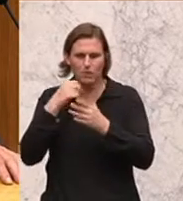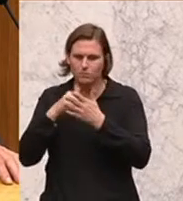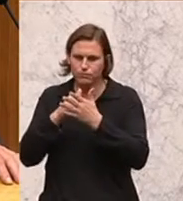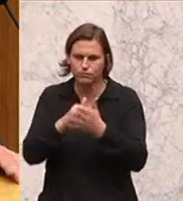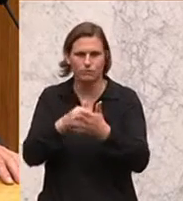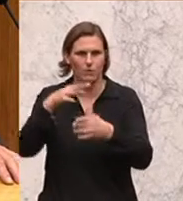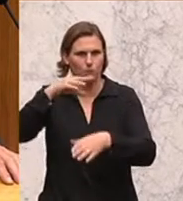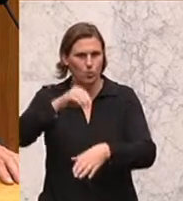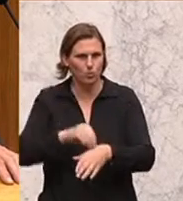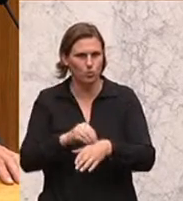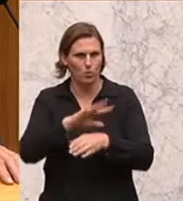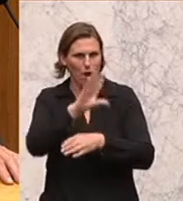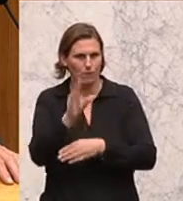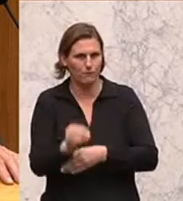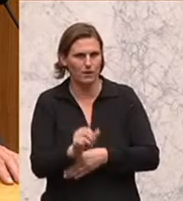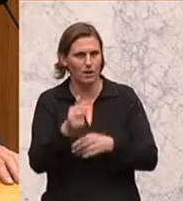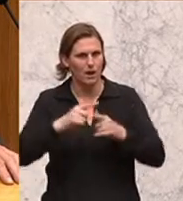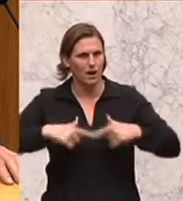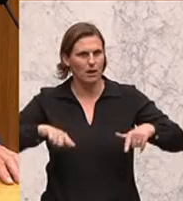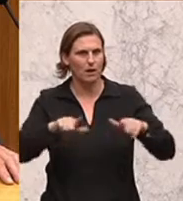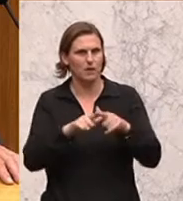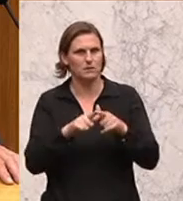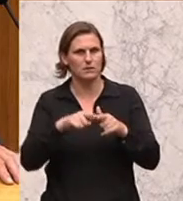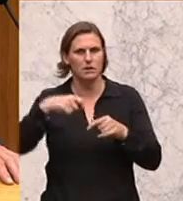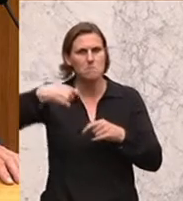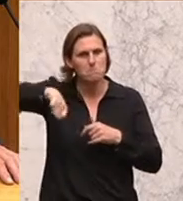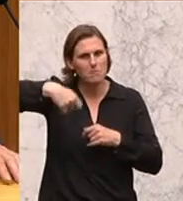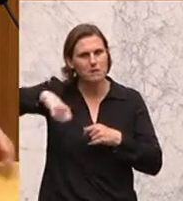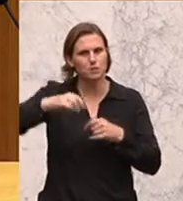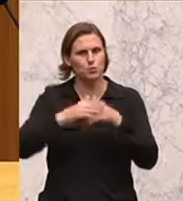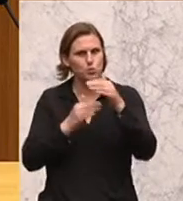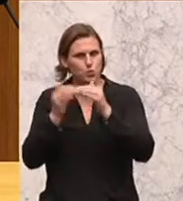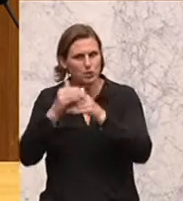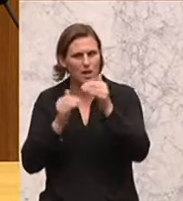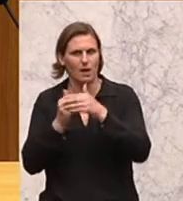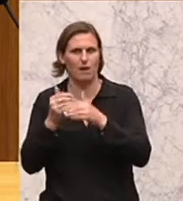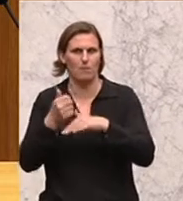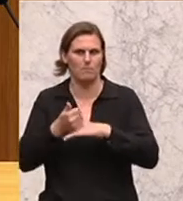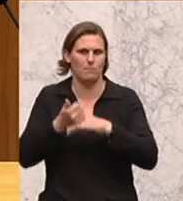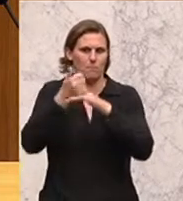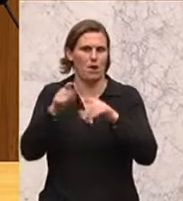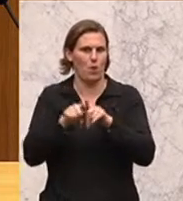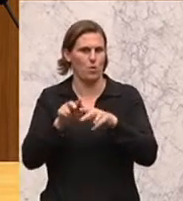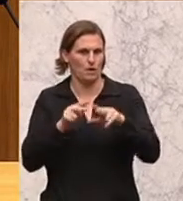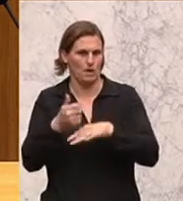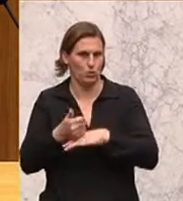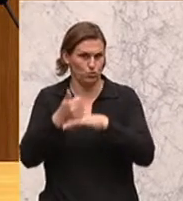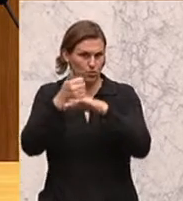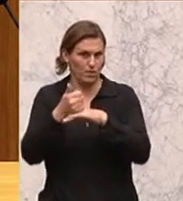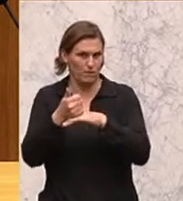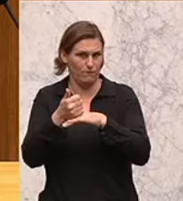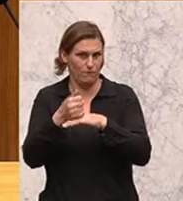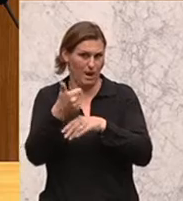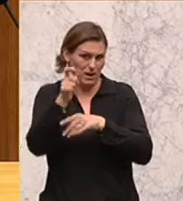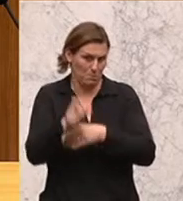in Afrika. Ein Land mit einem Präsidialsystem, wo der Präsident gleichzeitig auch Regierungschef ist. Leider